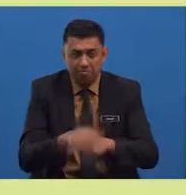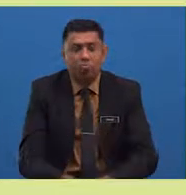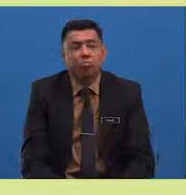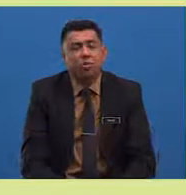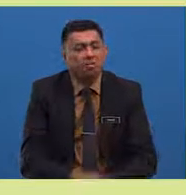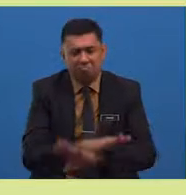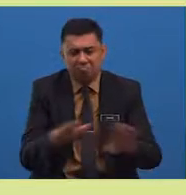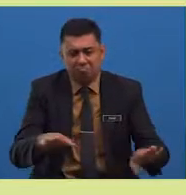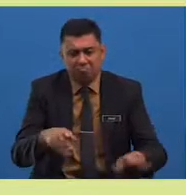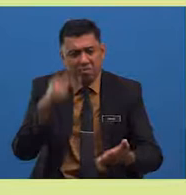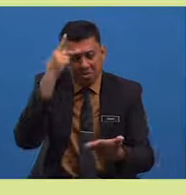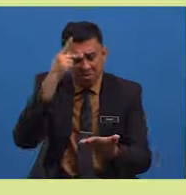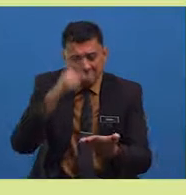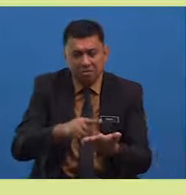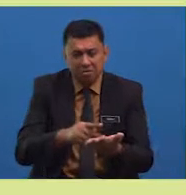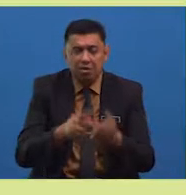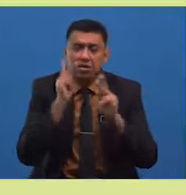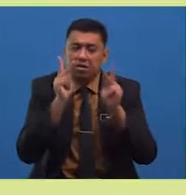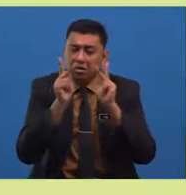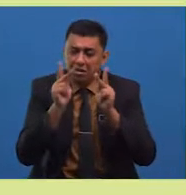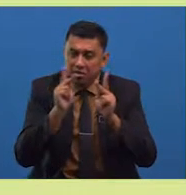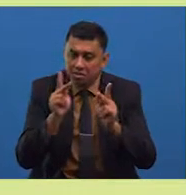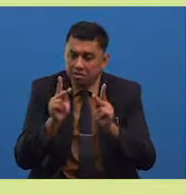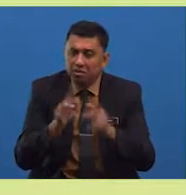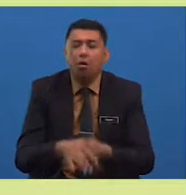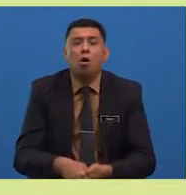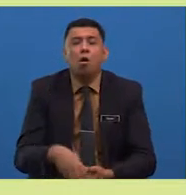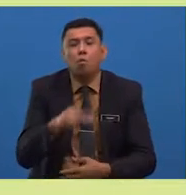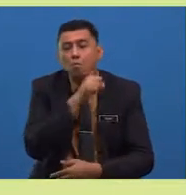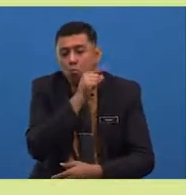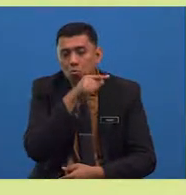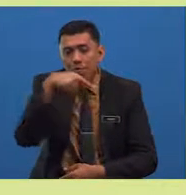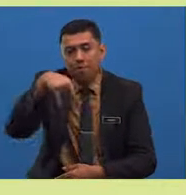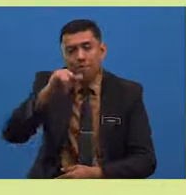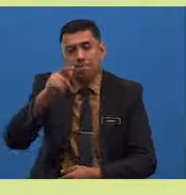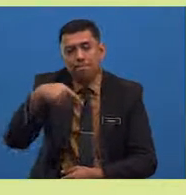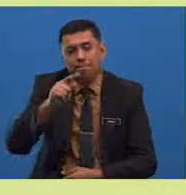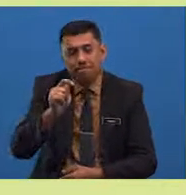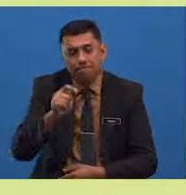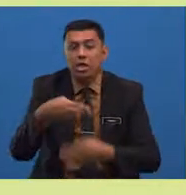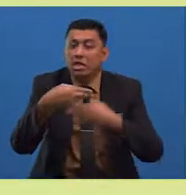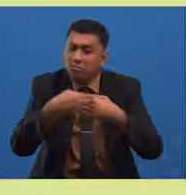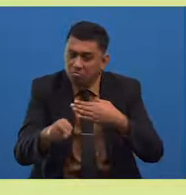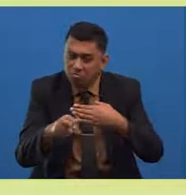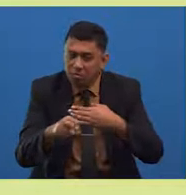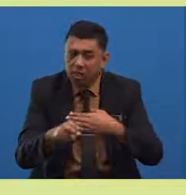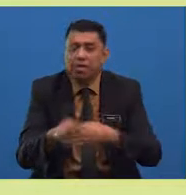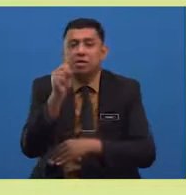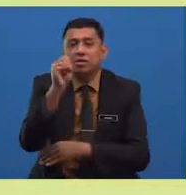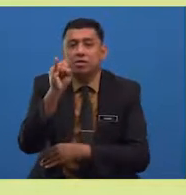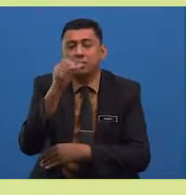mempercayai kata-kata burung pipit itu. Dia menghantar si tekuri